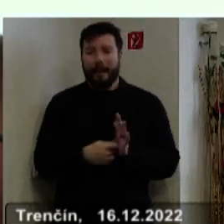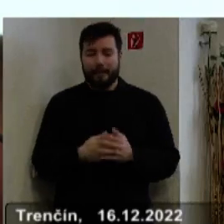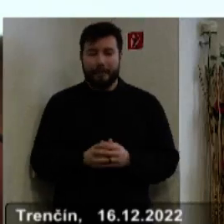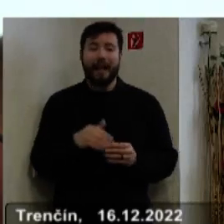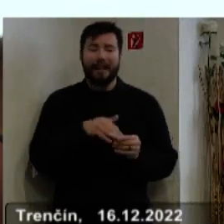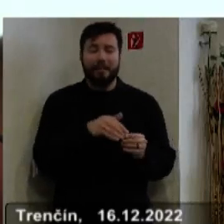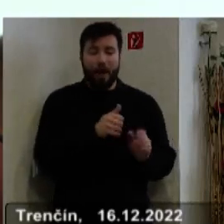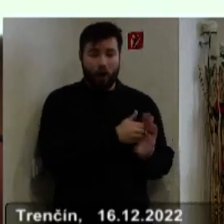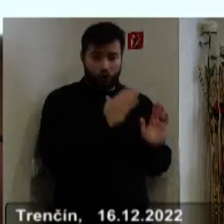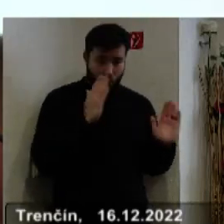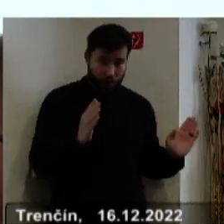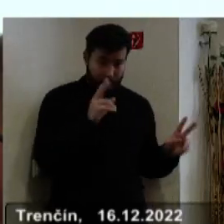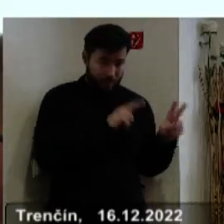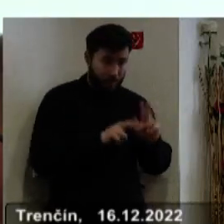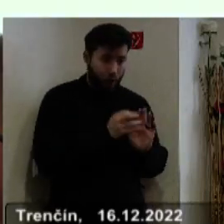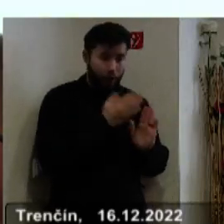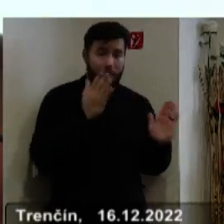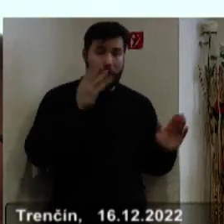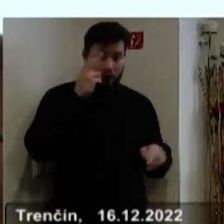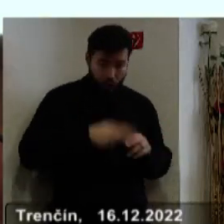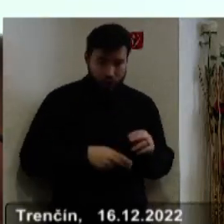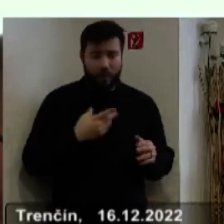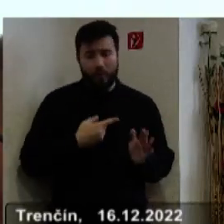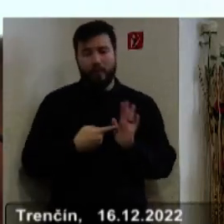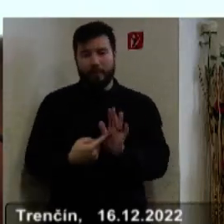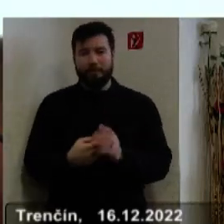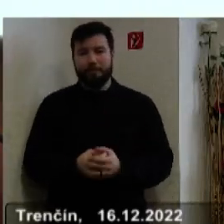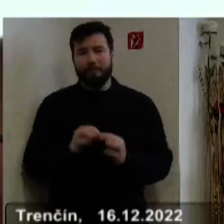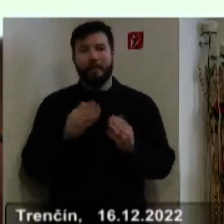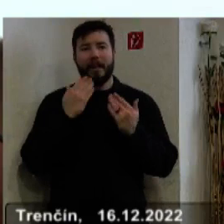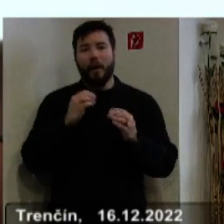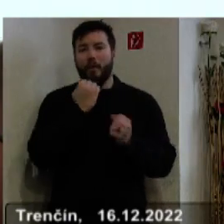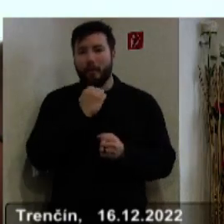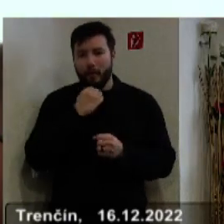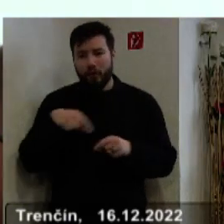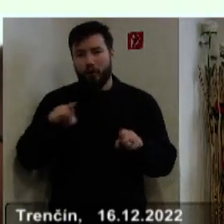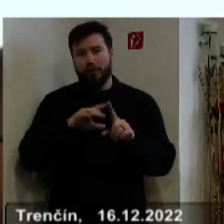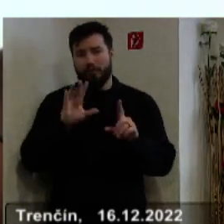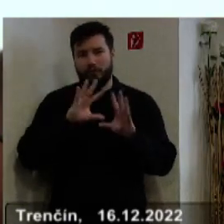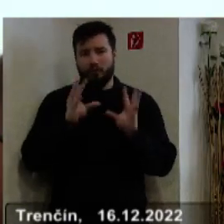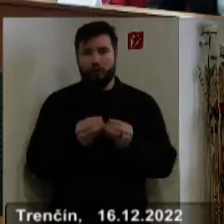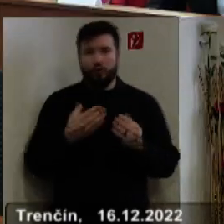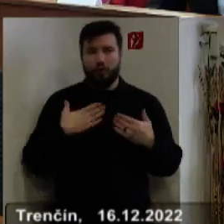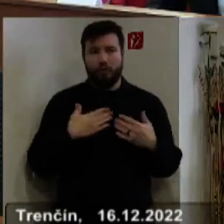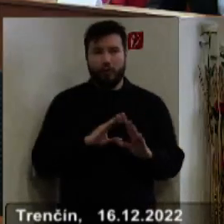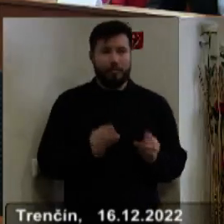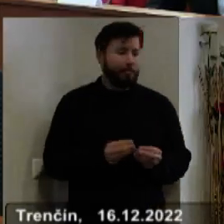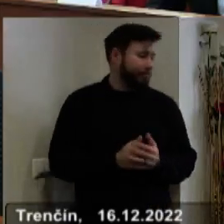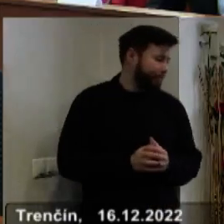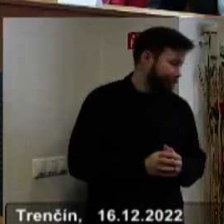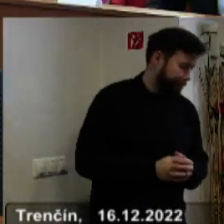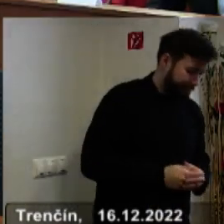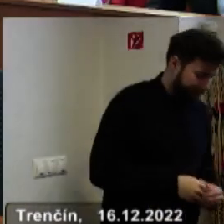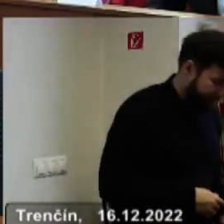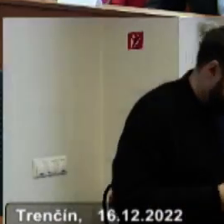pouplňutí ročného monitorovacieho obdobia. Ďakujem pekne za pozornosť, to je v mojej strane všetko. Ďakujem pánovu hlavnému